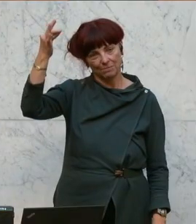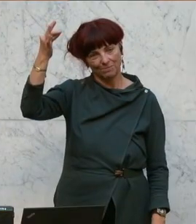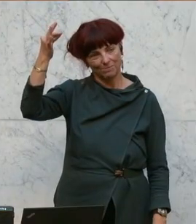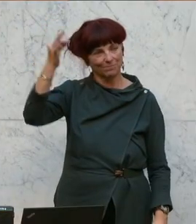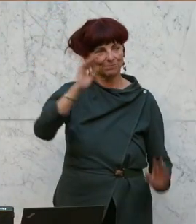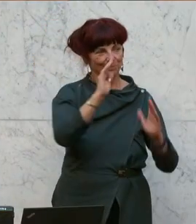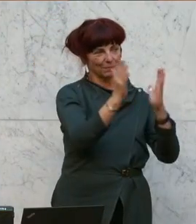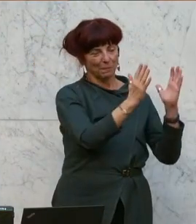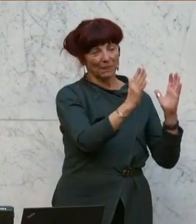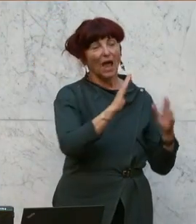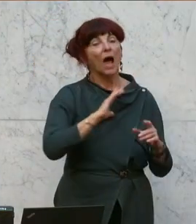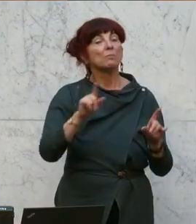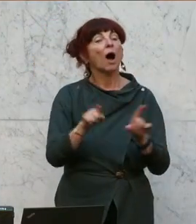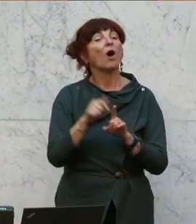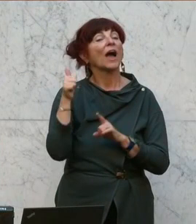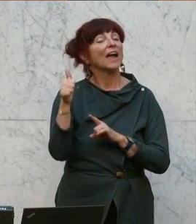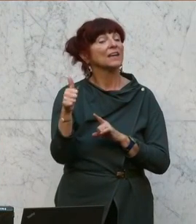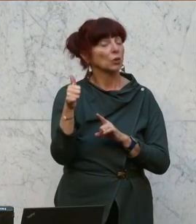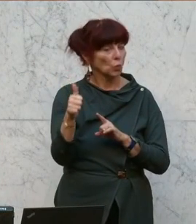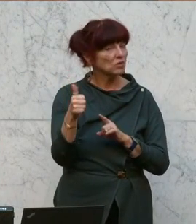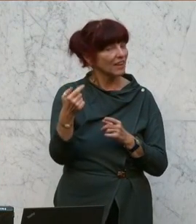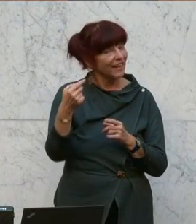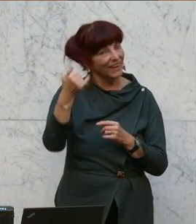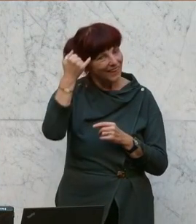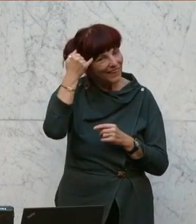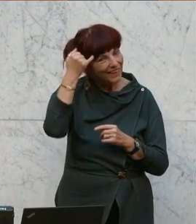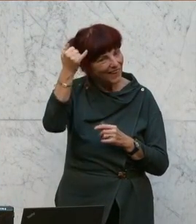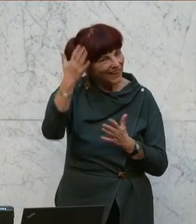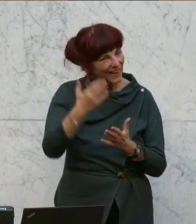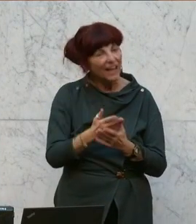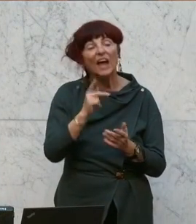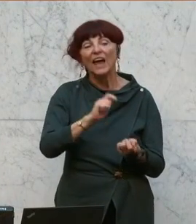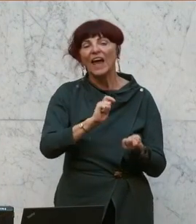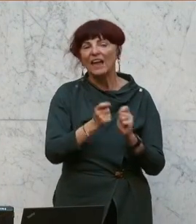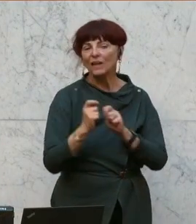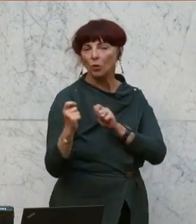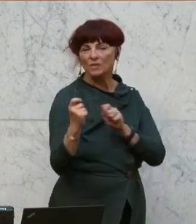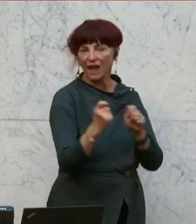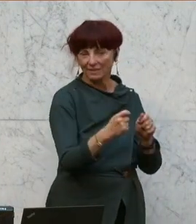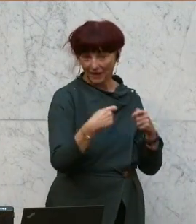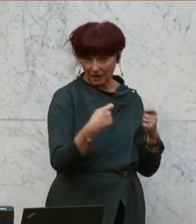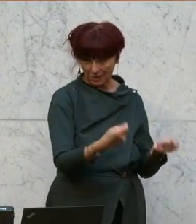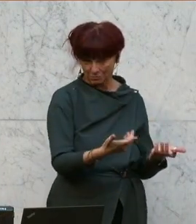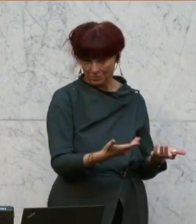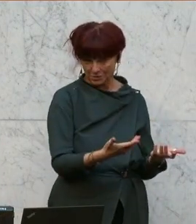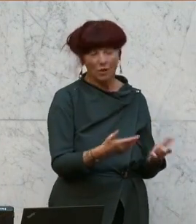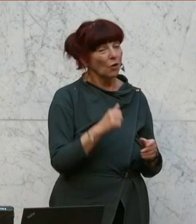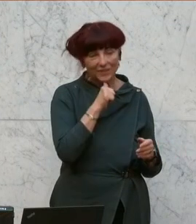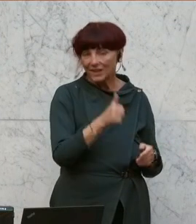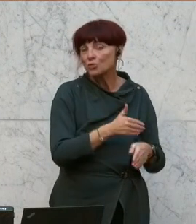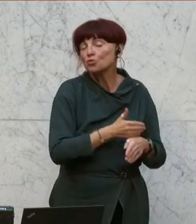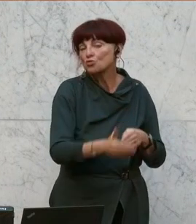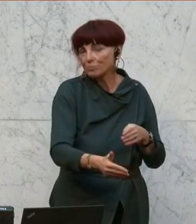Es ist nicht zu spät umzukehren. Es gibt einen Abänderungsantrag, mit dem kann man das Gesetz